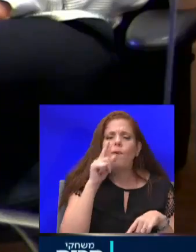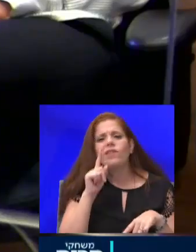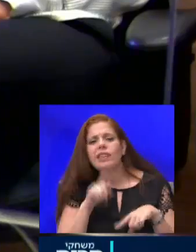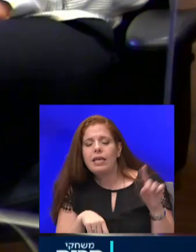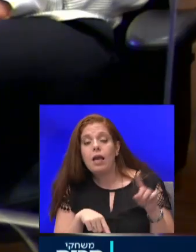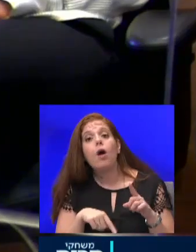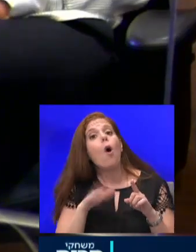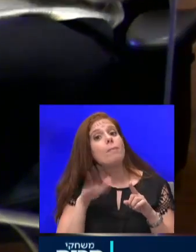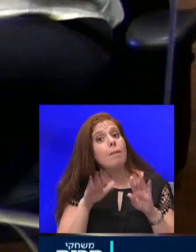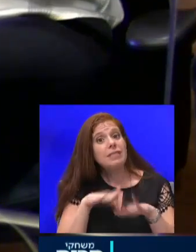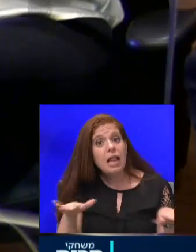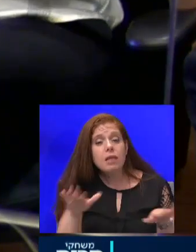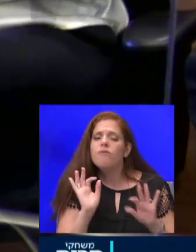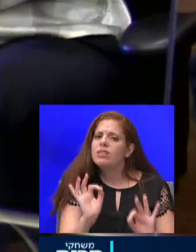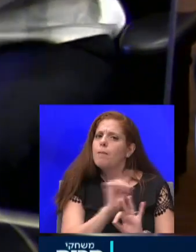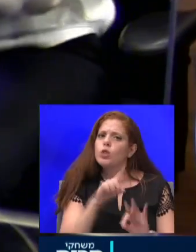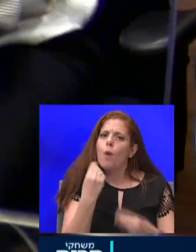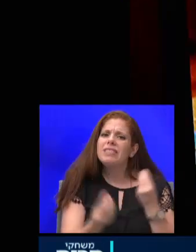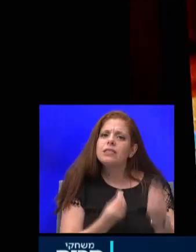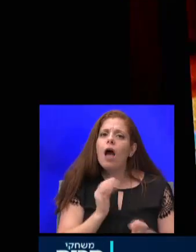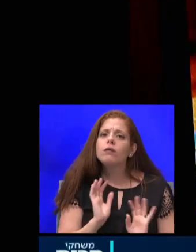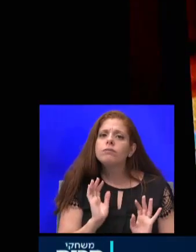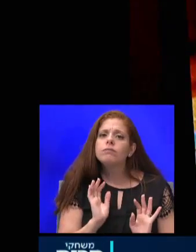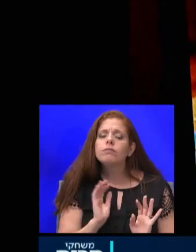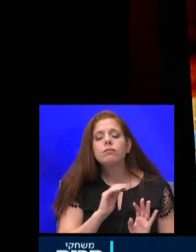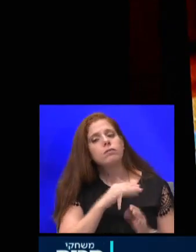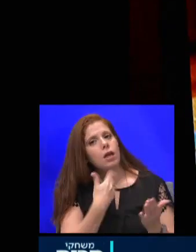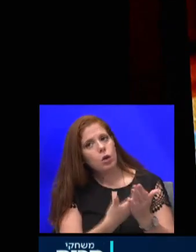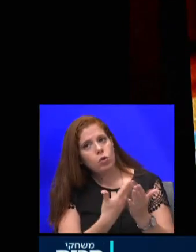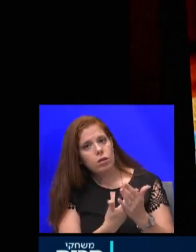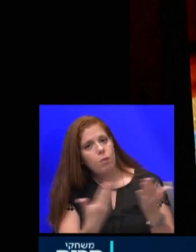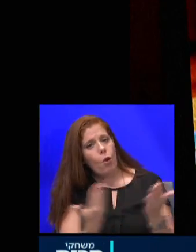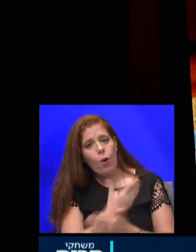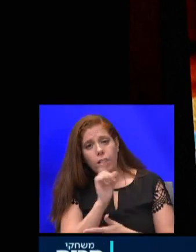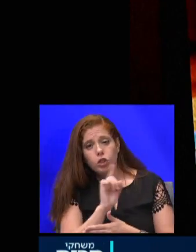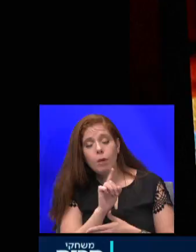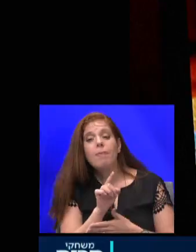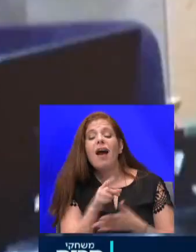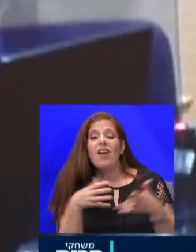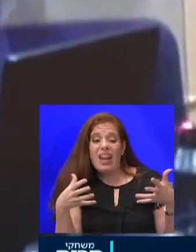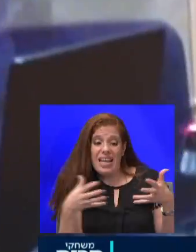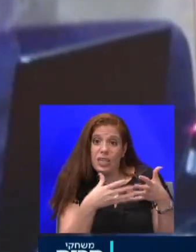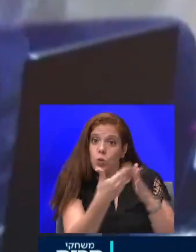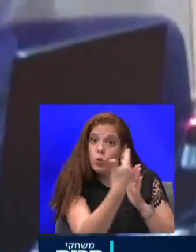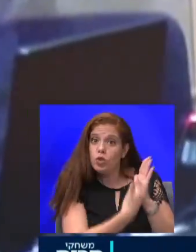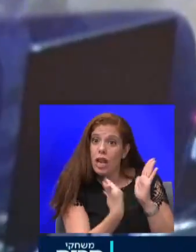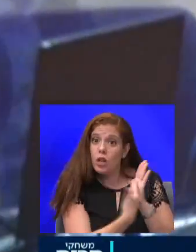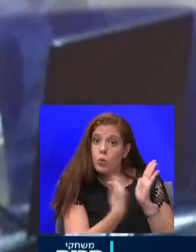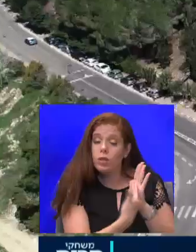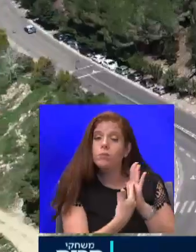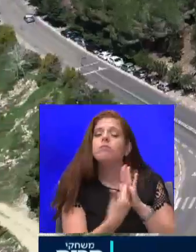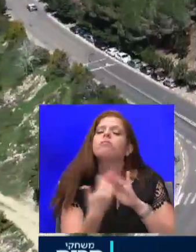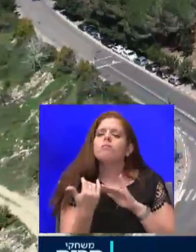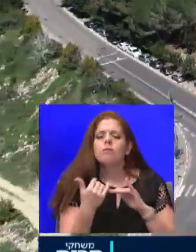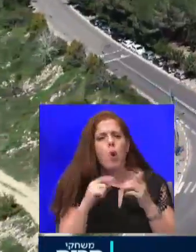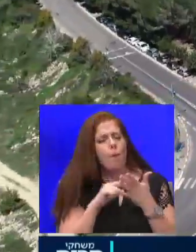משחק הנתונים האלה אומנם לא חדשים אבל הריכוז שלהם יחד והצגתם מול קבינט הקורונה הביאו להרמת גבות מצד הפוליטיקאים